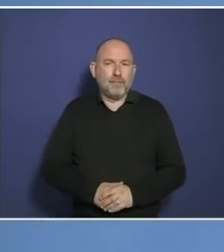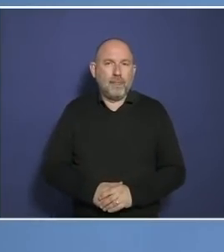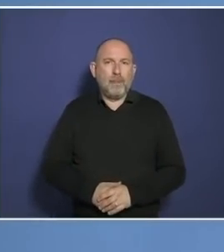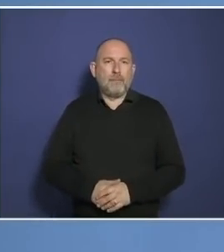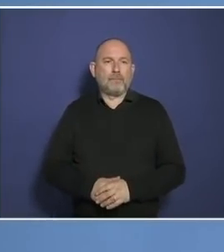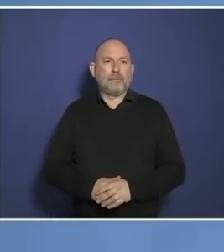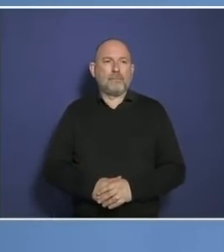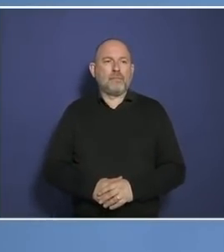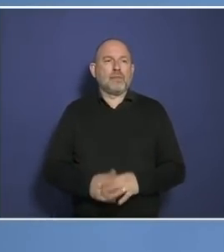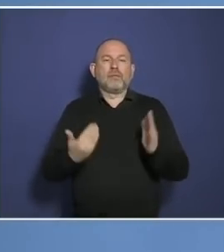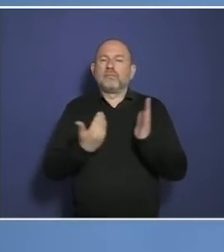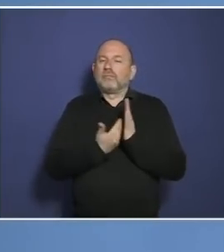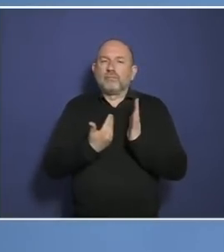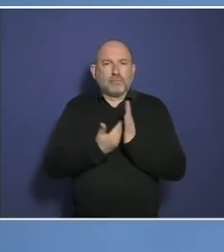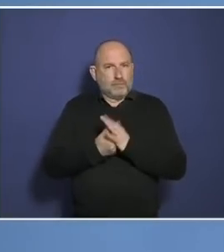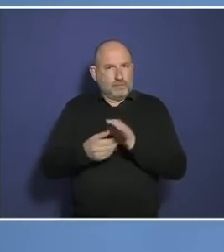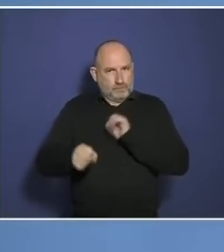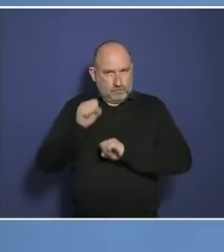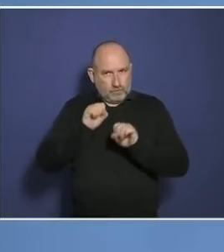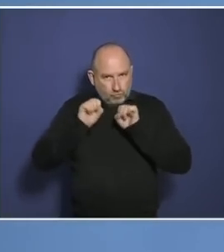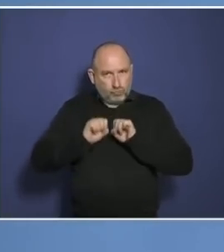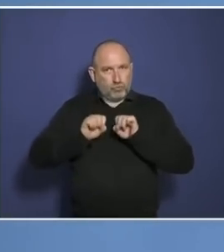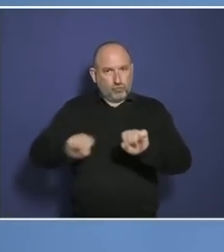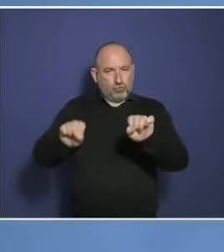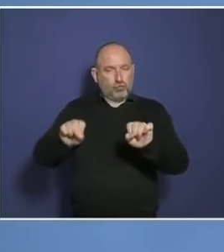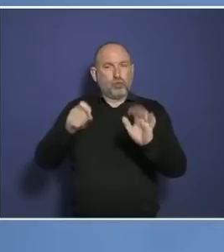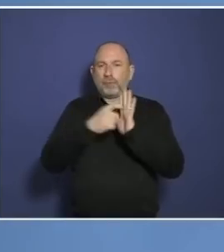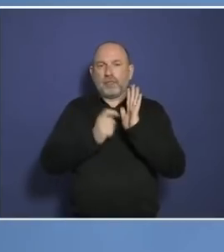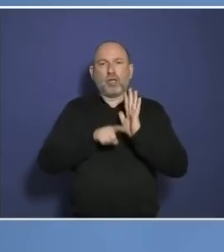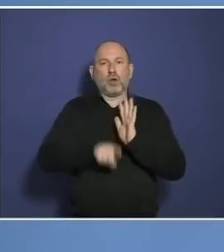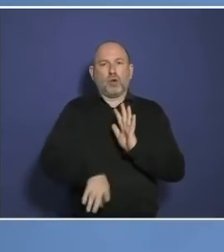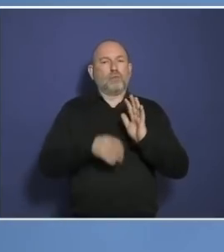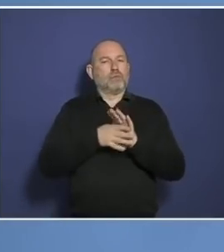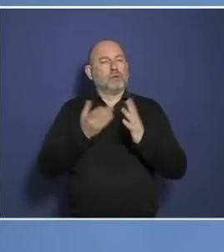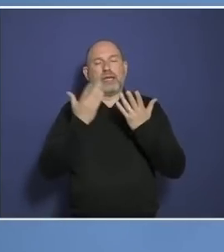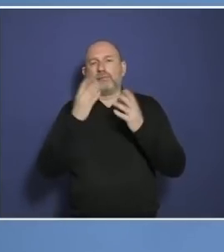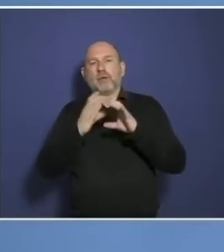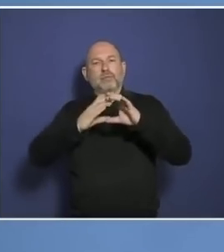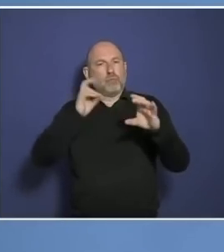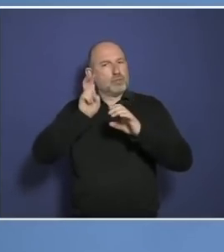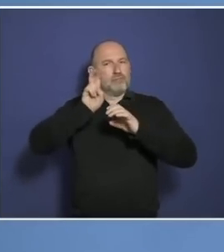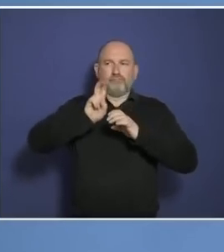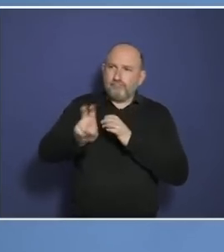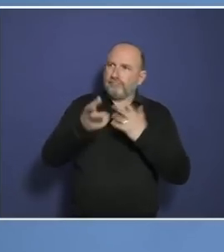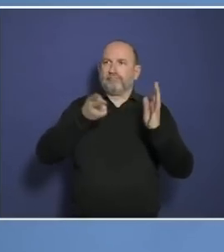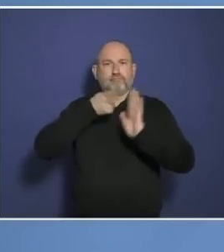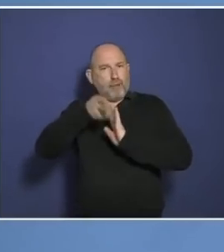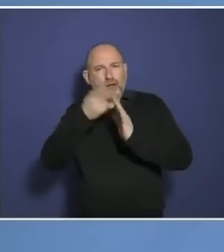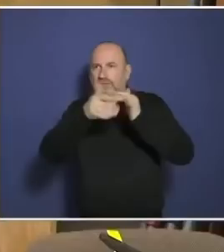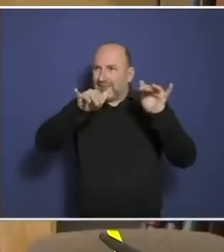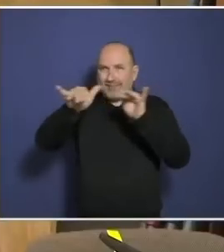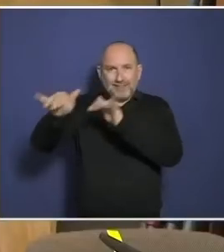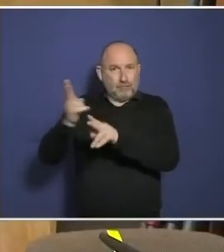Schutzbedingungen im öffentlichen Personennahverkehr. Wir haben also Schutzbedingungen, die stattfinden